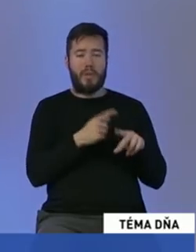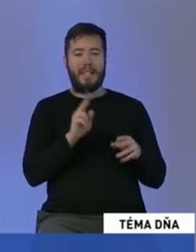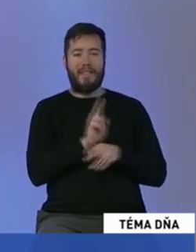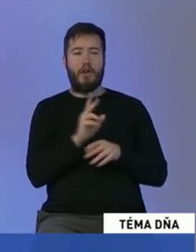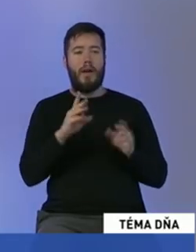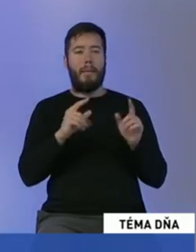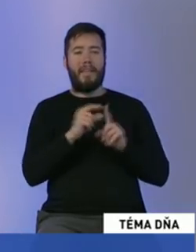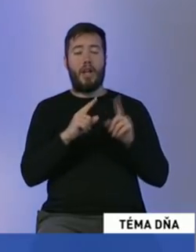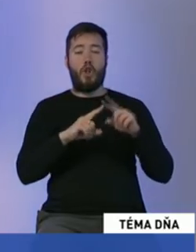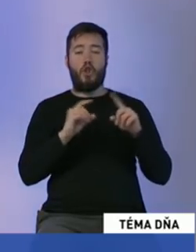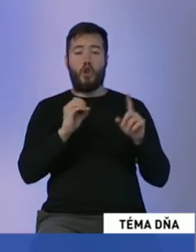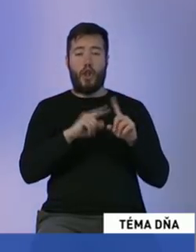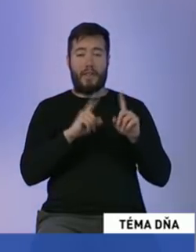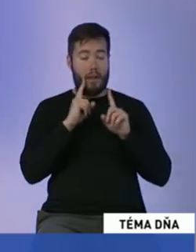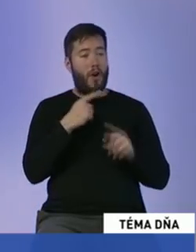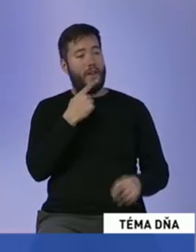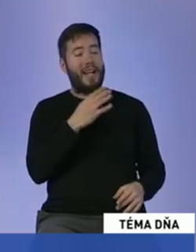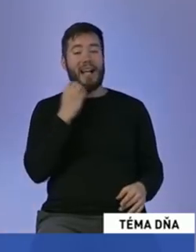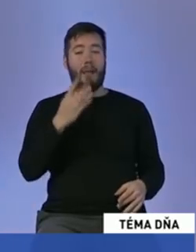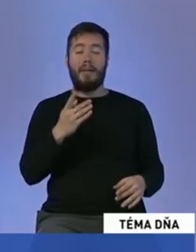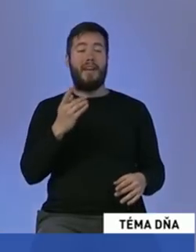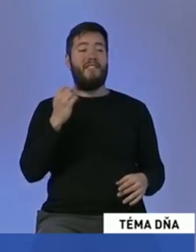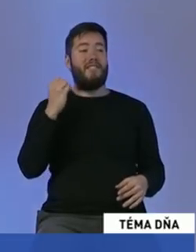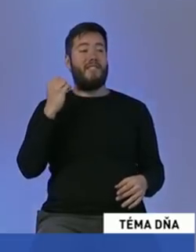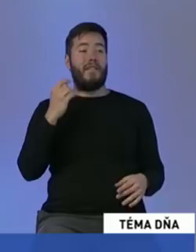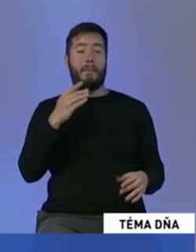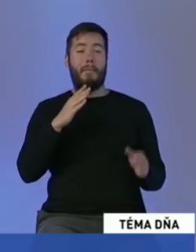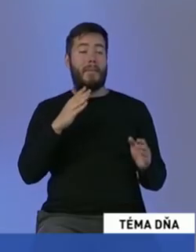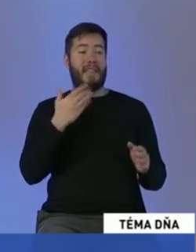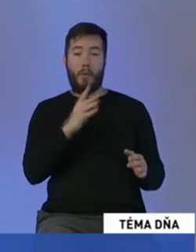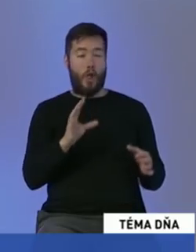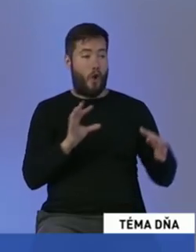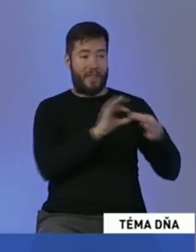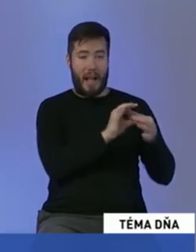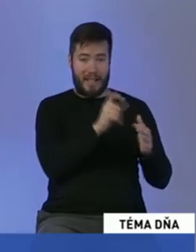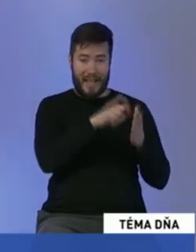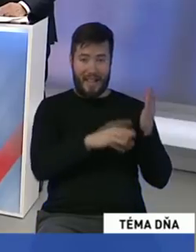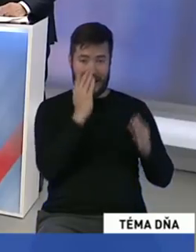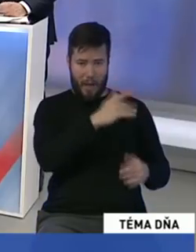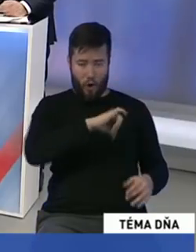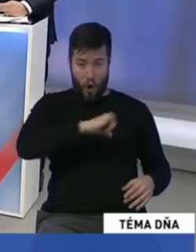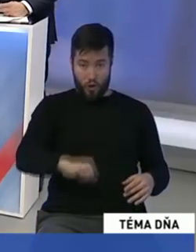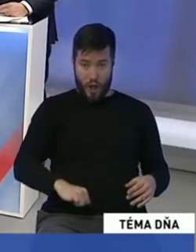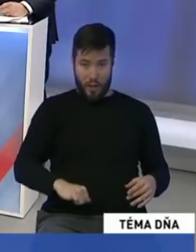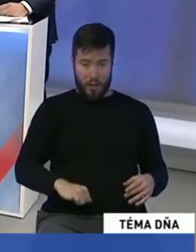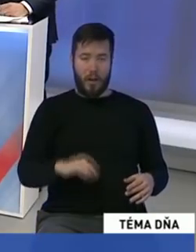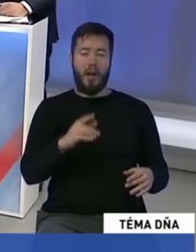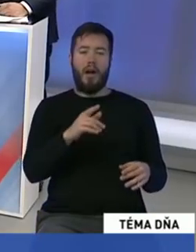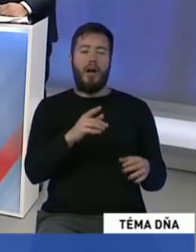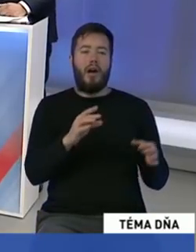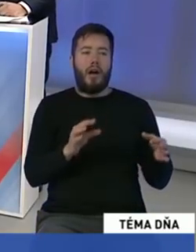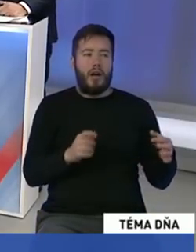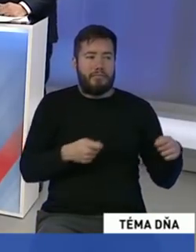nemal kontakty na smer a istotu, že mu vražda prejde, tak by si určite nikdy neobjednal. Čo si myslíte o tomto? Ako sa vám to počúva?